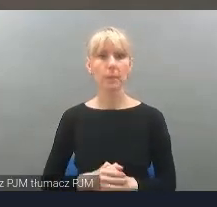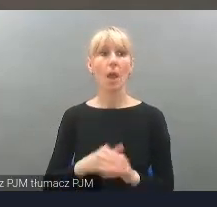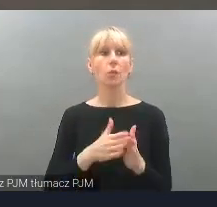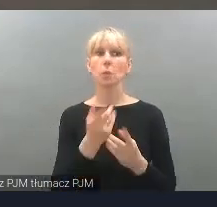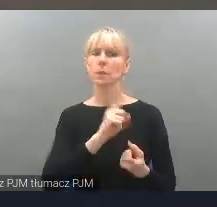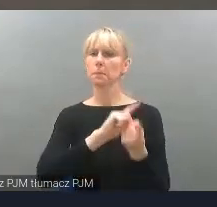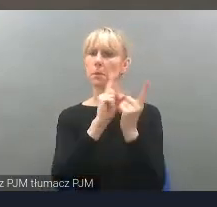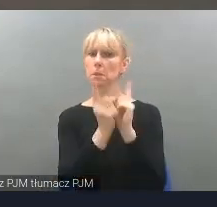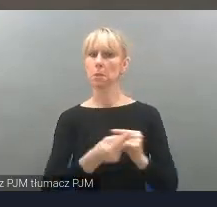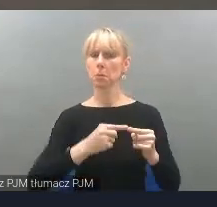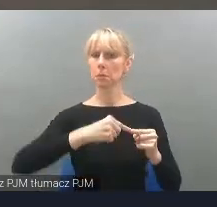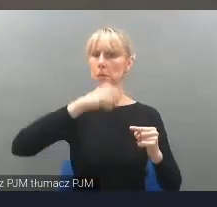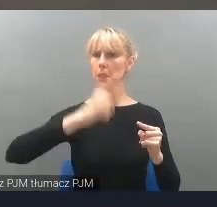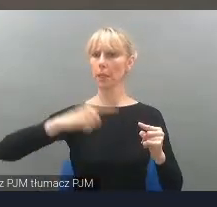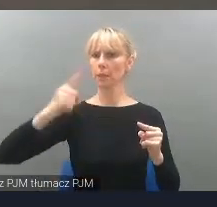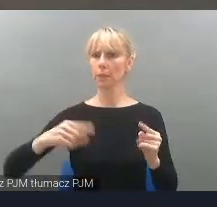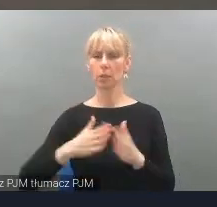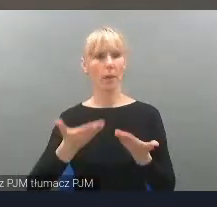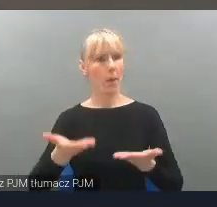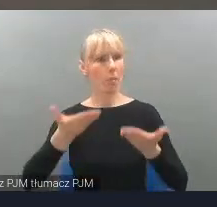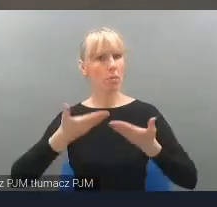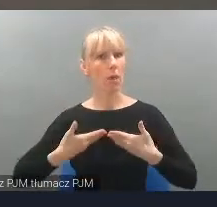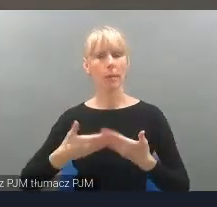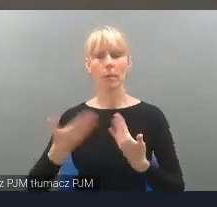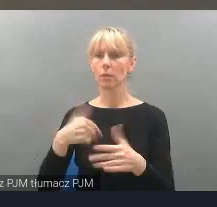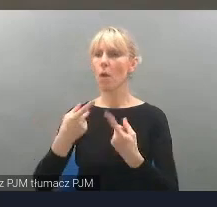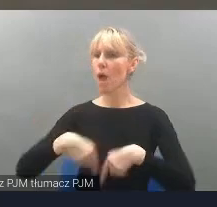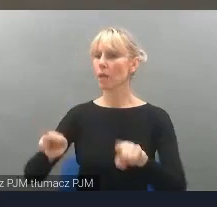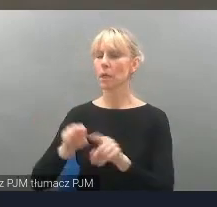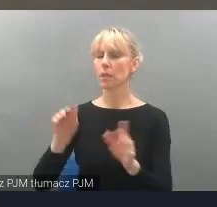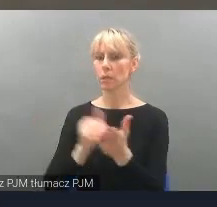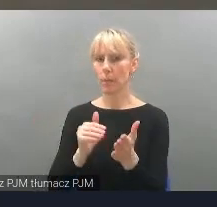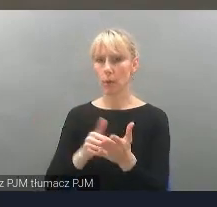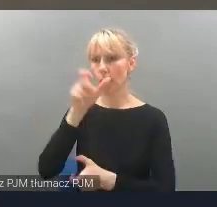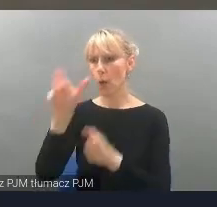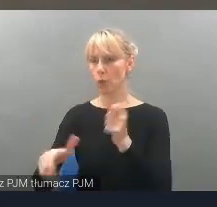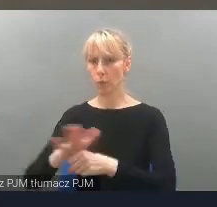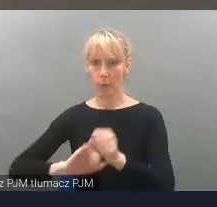aby bardziej adekwatnie odpowiadały realizacji potrzeb osób z niepełnosprawnościami.